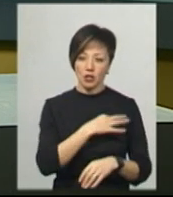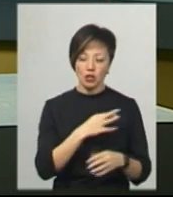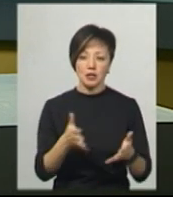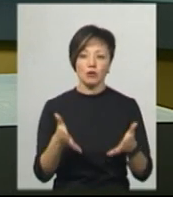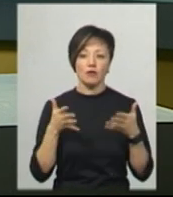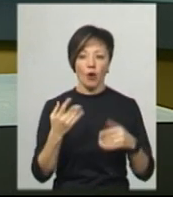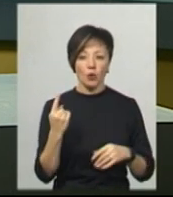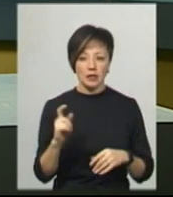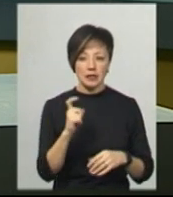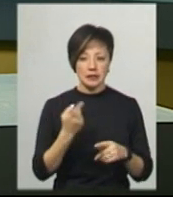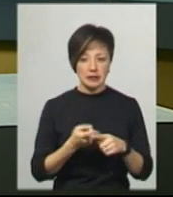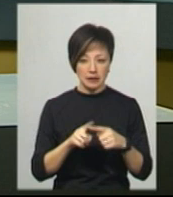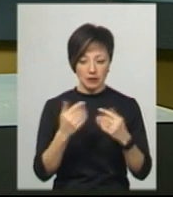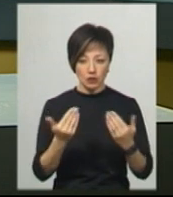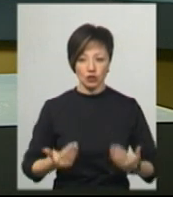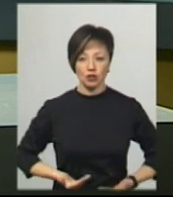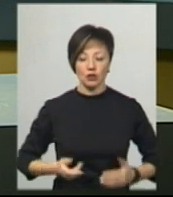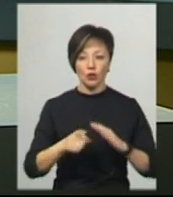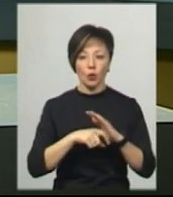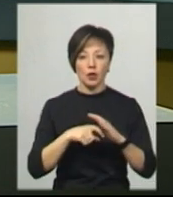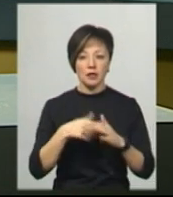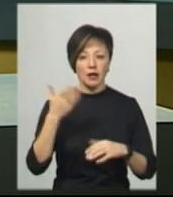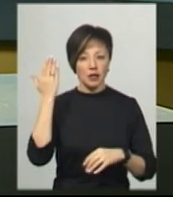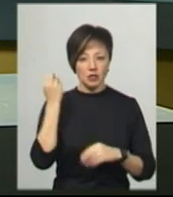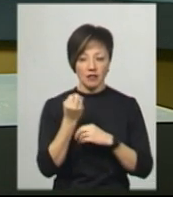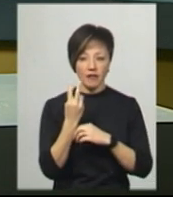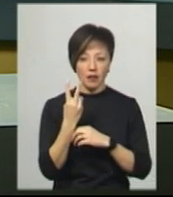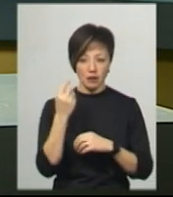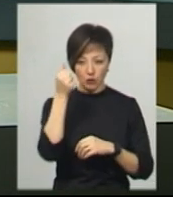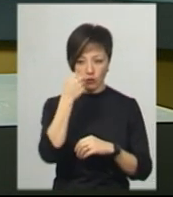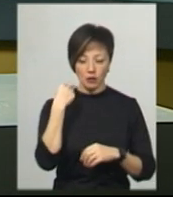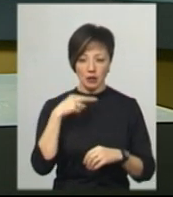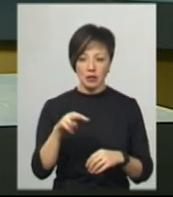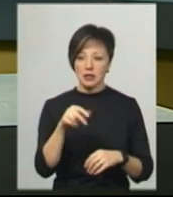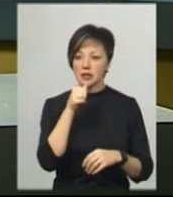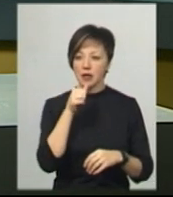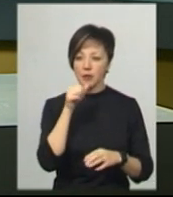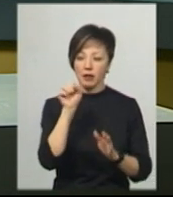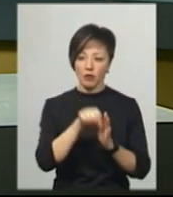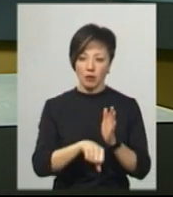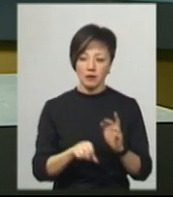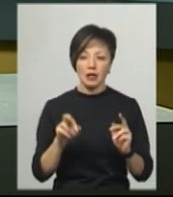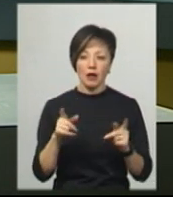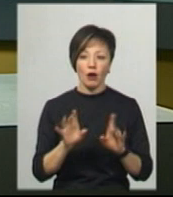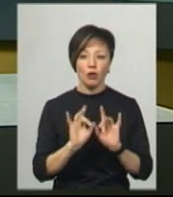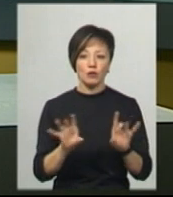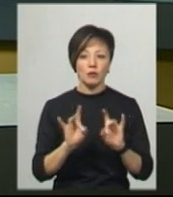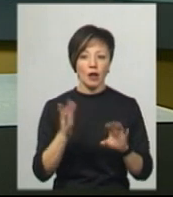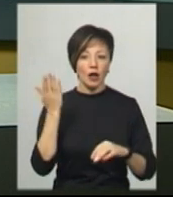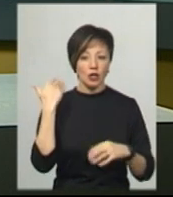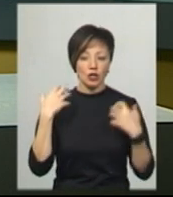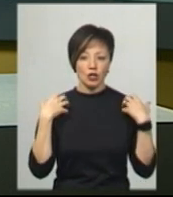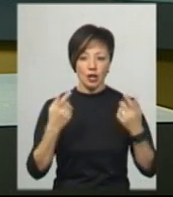'ясували, один із них – житель Донецька, раніше провів 12 років за ґратами за замах на вбивство. Як розповідала раніше